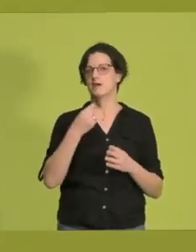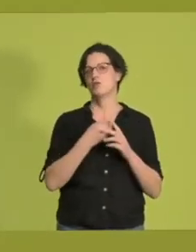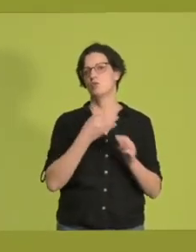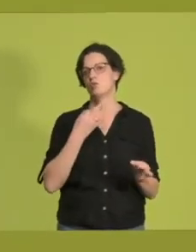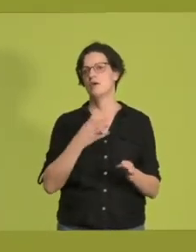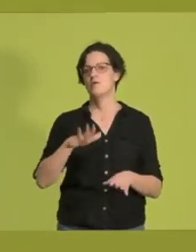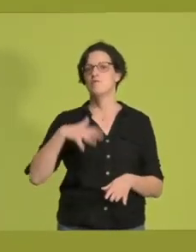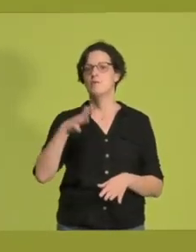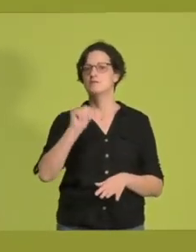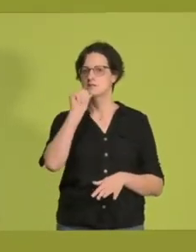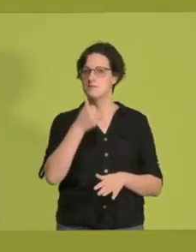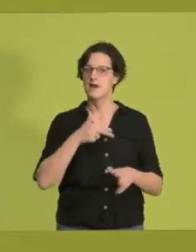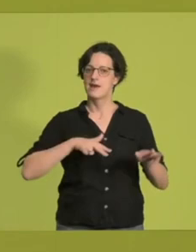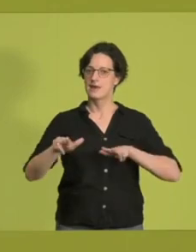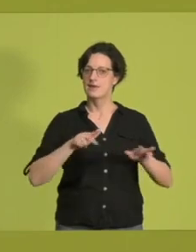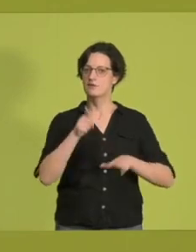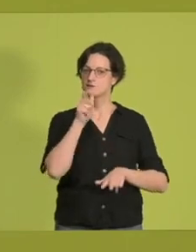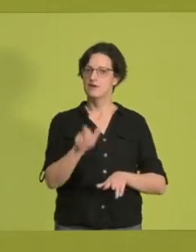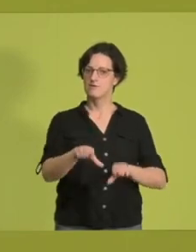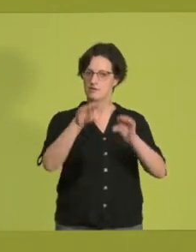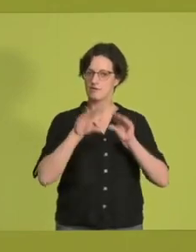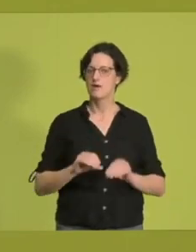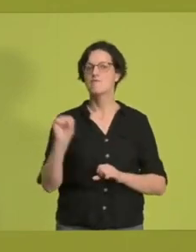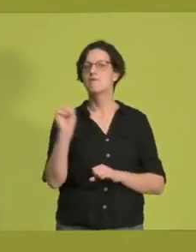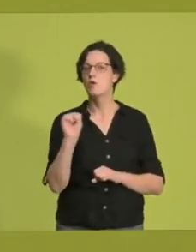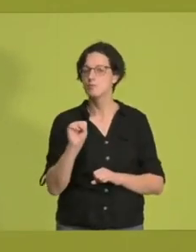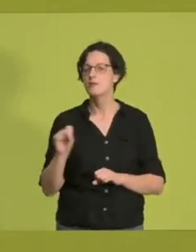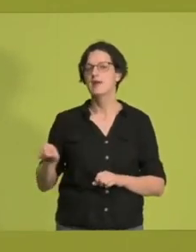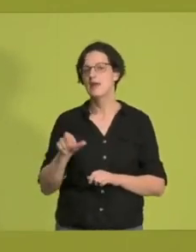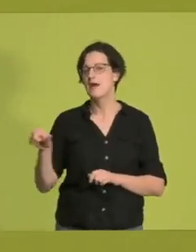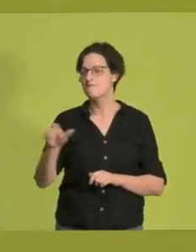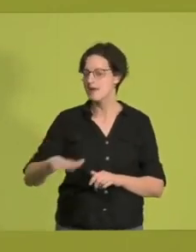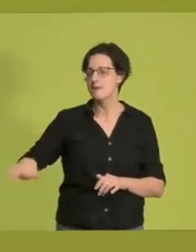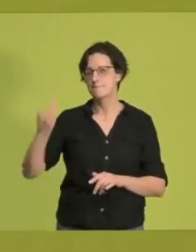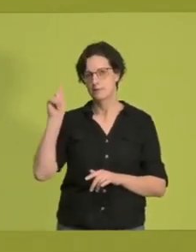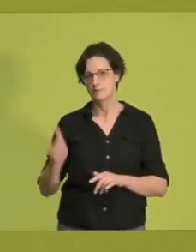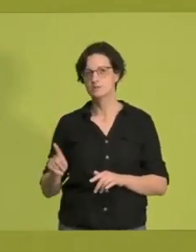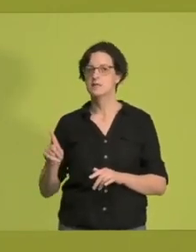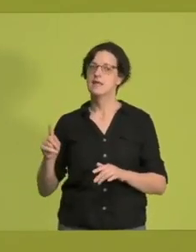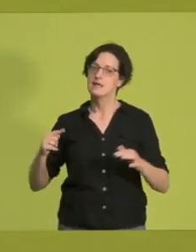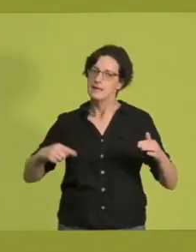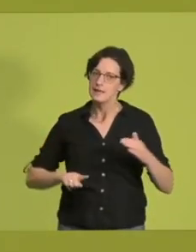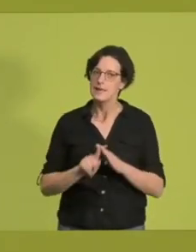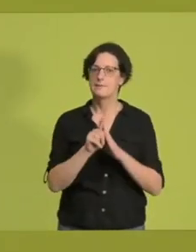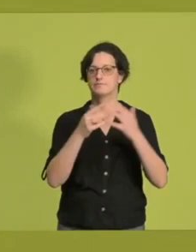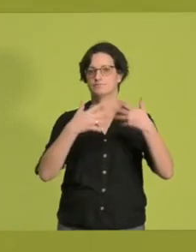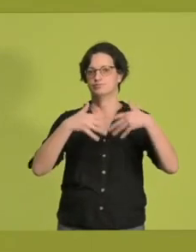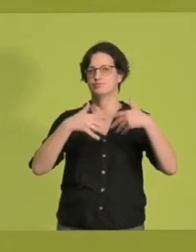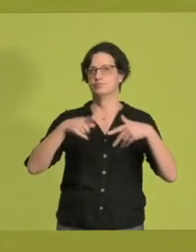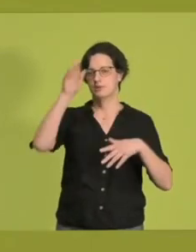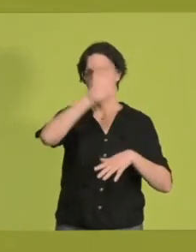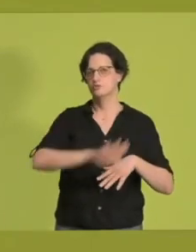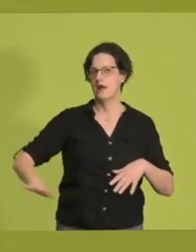Regierungsverantwortung übernehmen. Denn NRW muss im Zusammenspiel mit dem Bund zu einem zentralen Akteur für